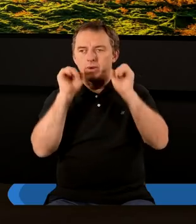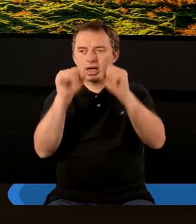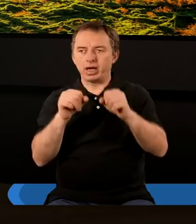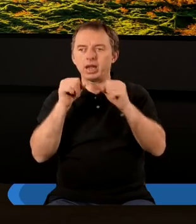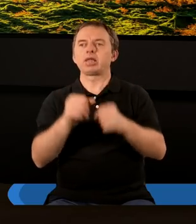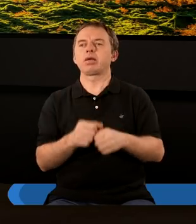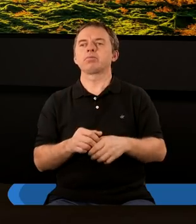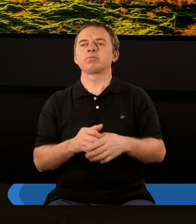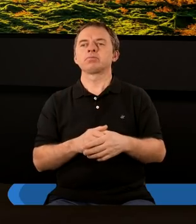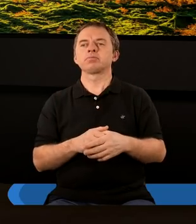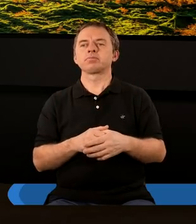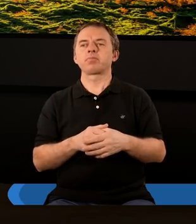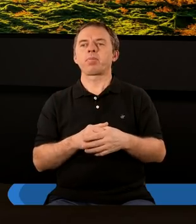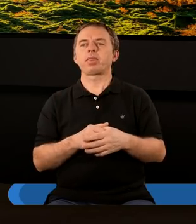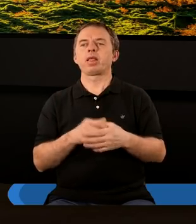barankiem, prawda,